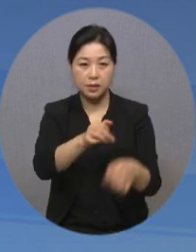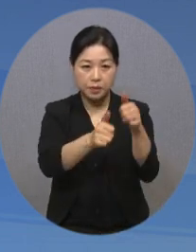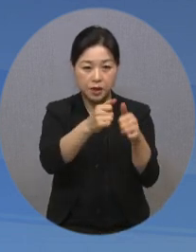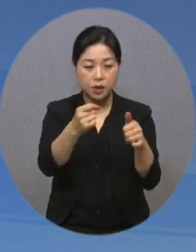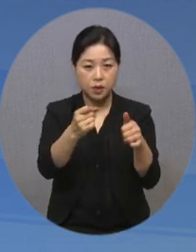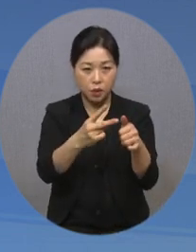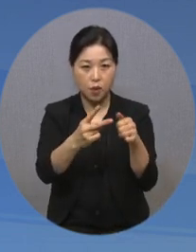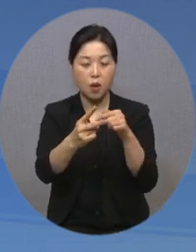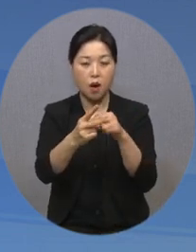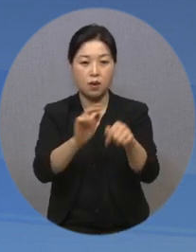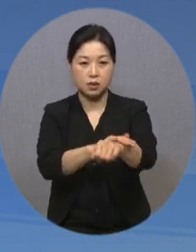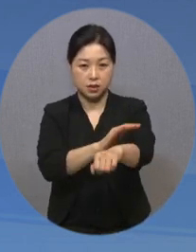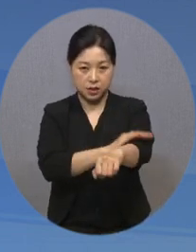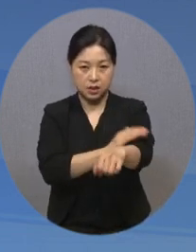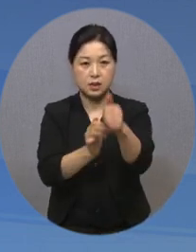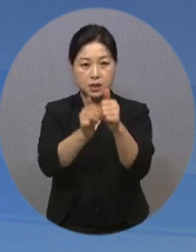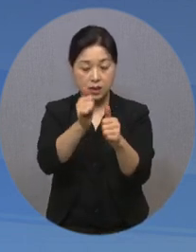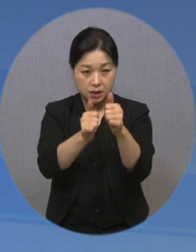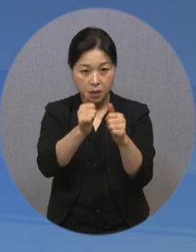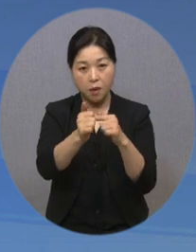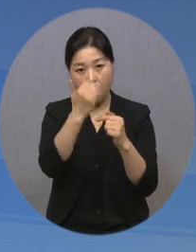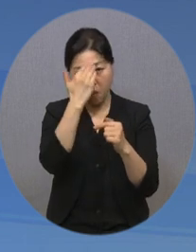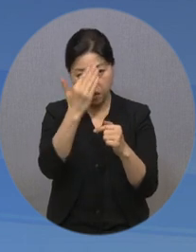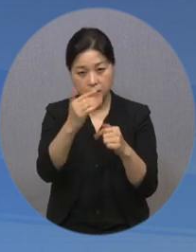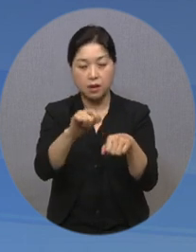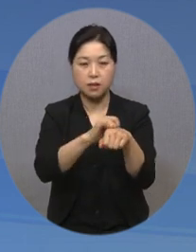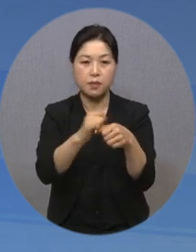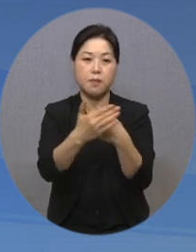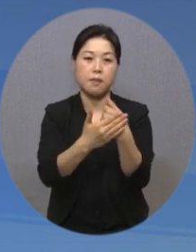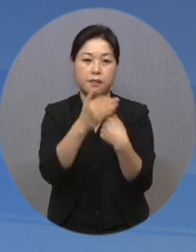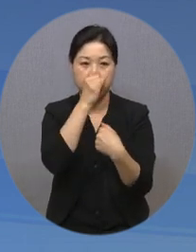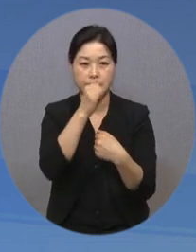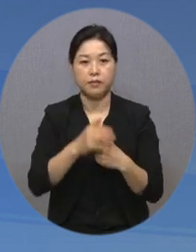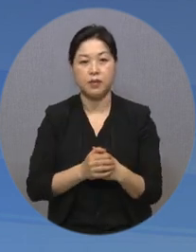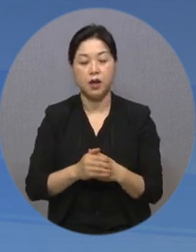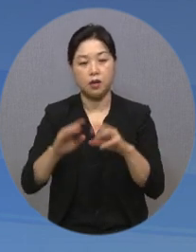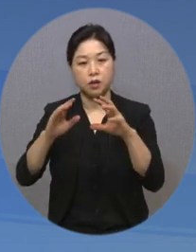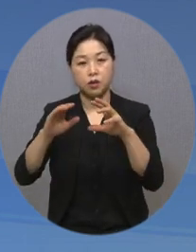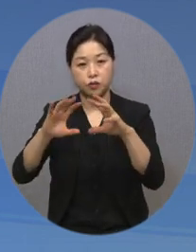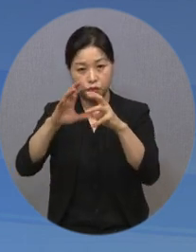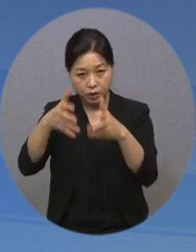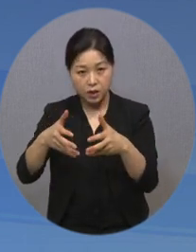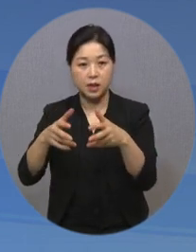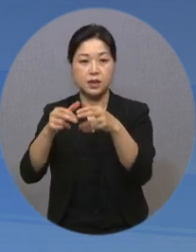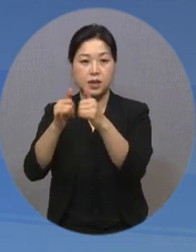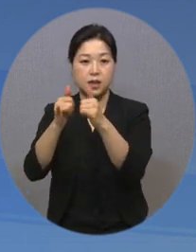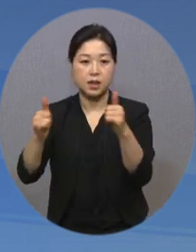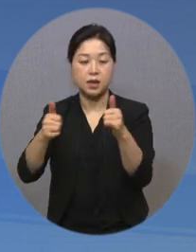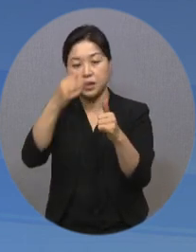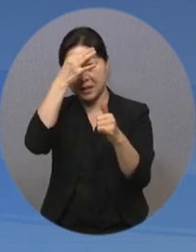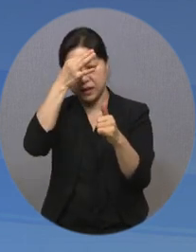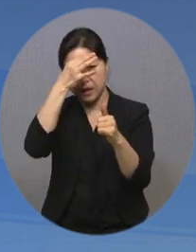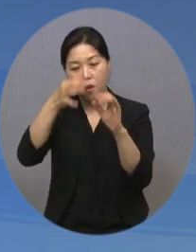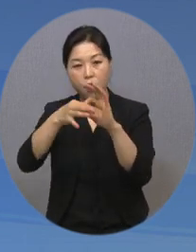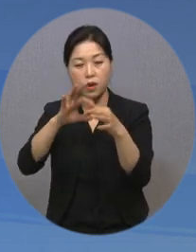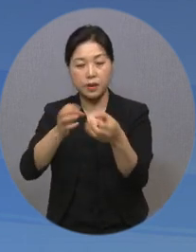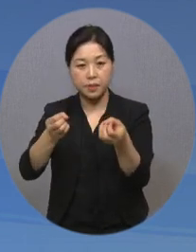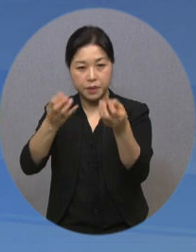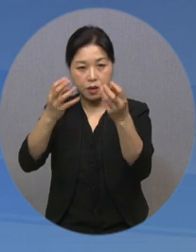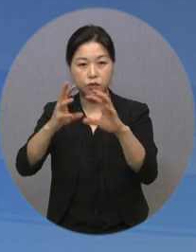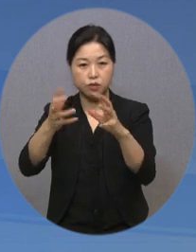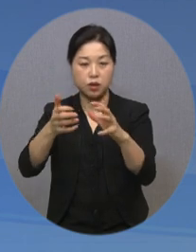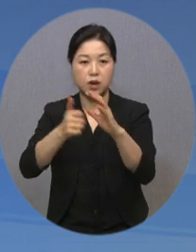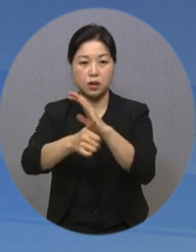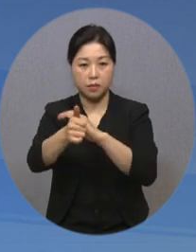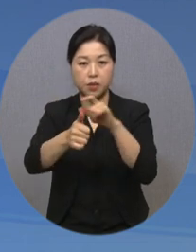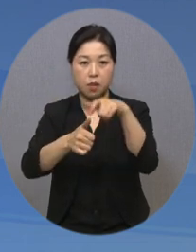실기시험이 면제되는 특전이 주어집니다. 또한 국제장애인기능올림픽 국가대표선수 선발전에서